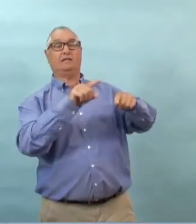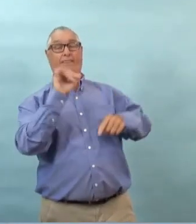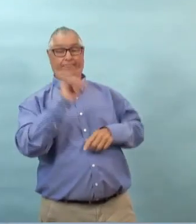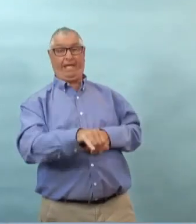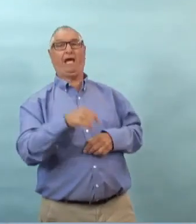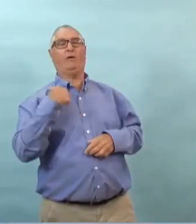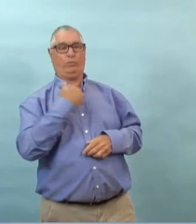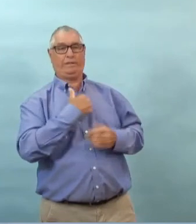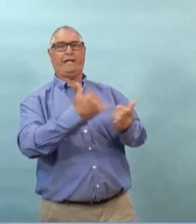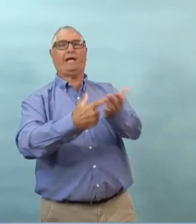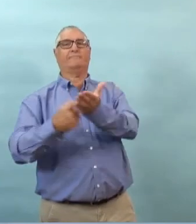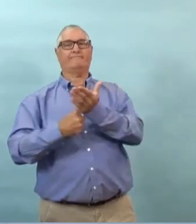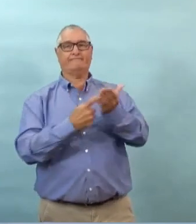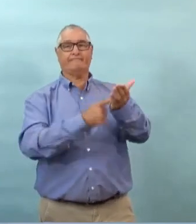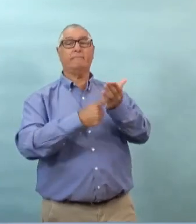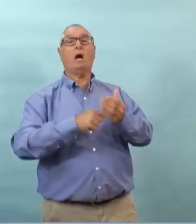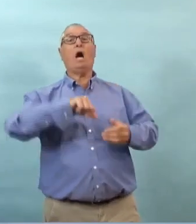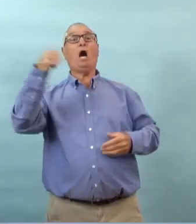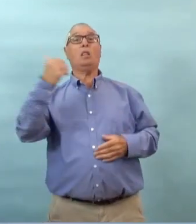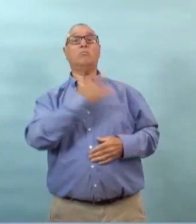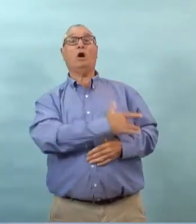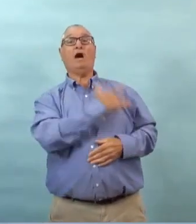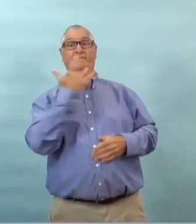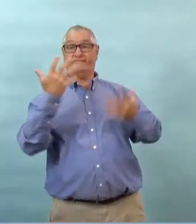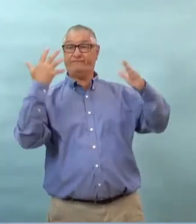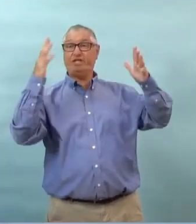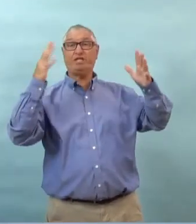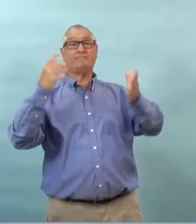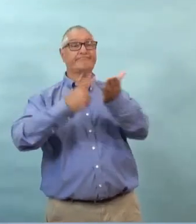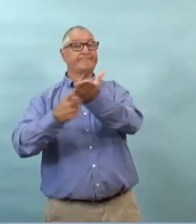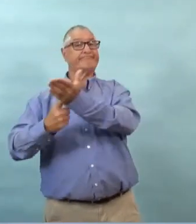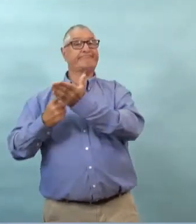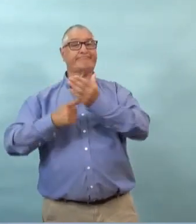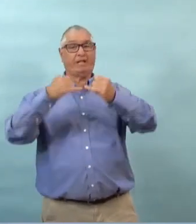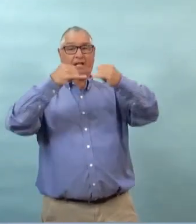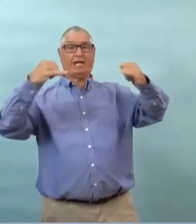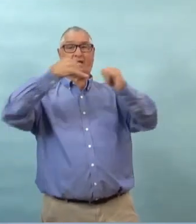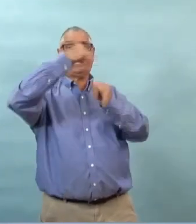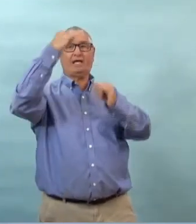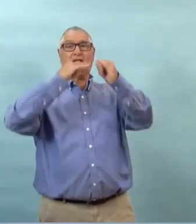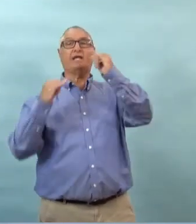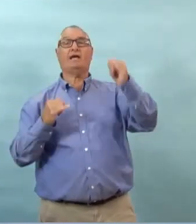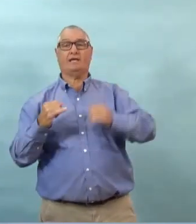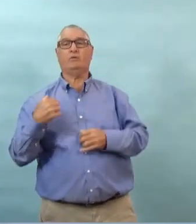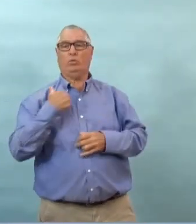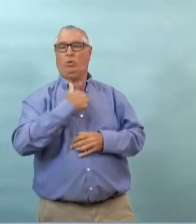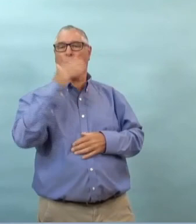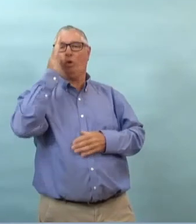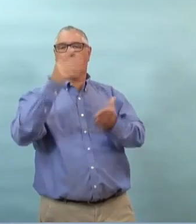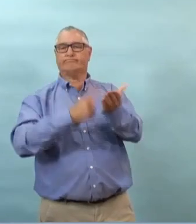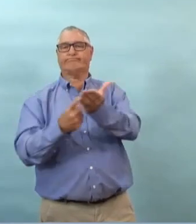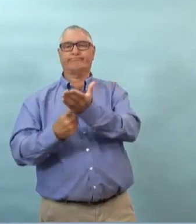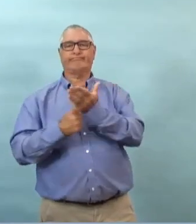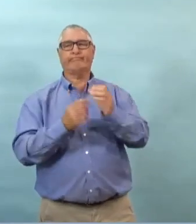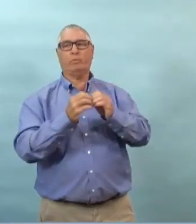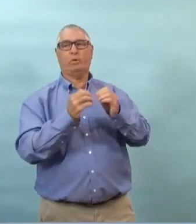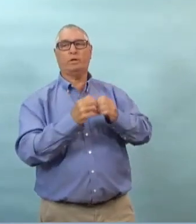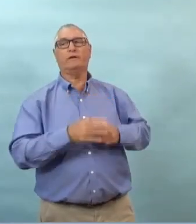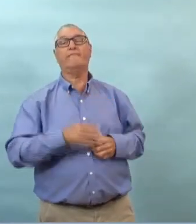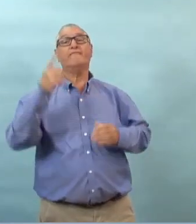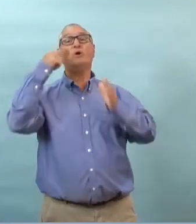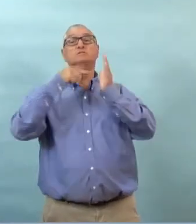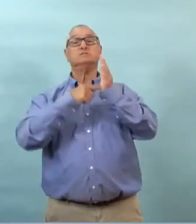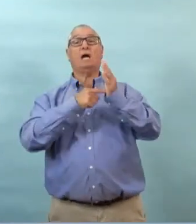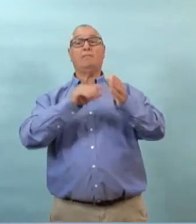les efforts sont en cours on a vu déjà des provinces dans lesquelles il y a déjà des étapes comme ça on